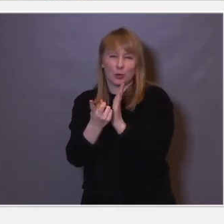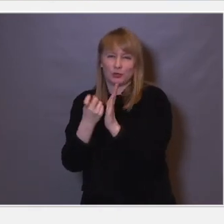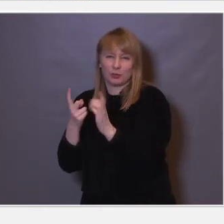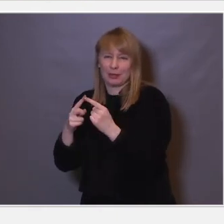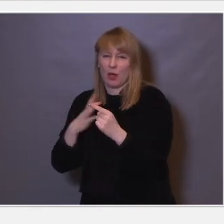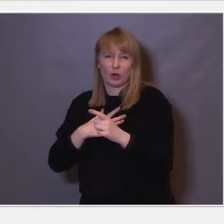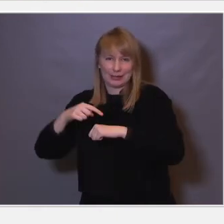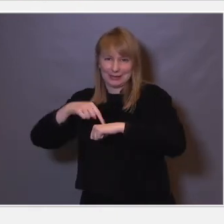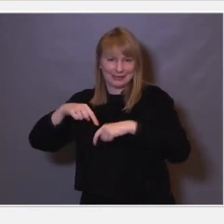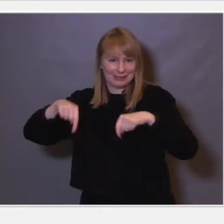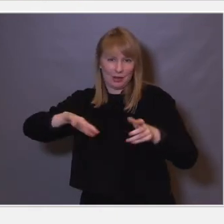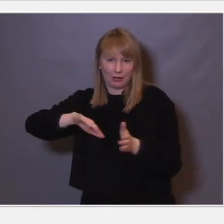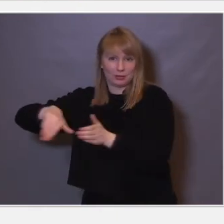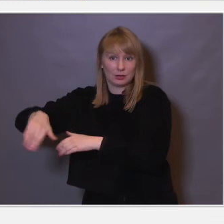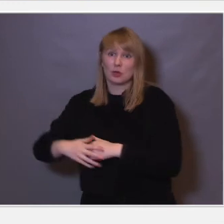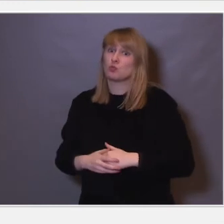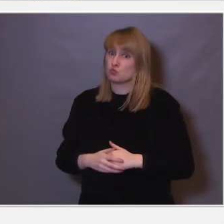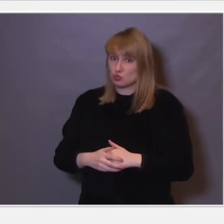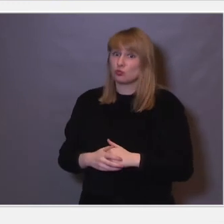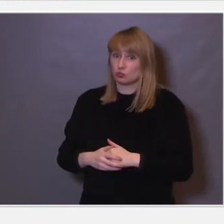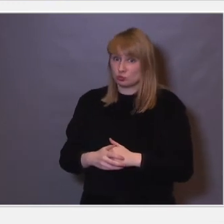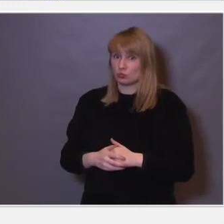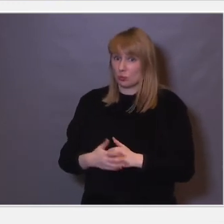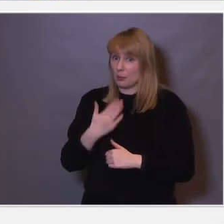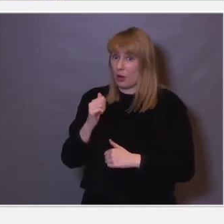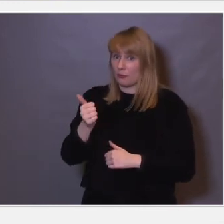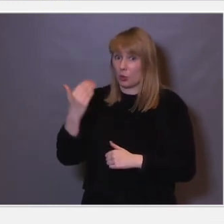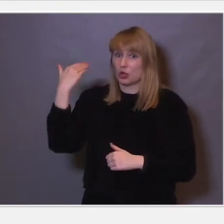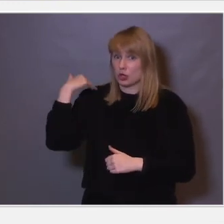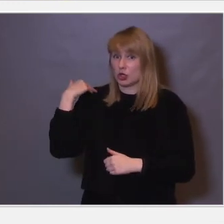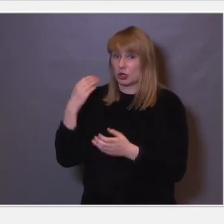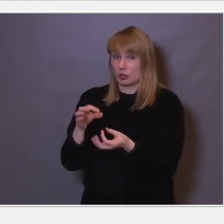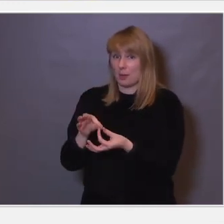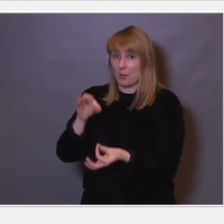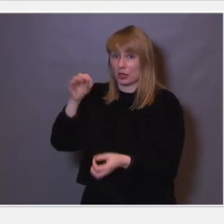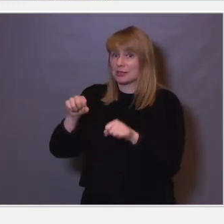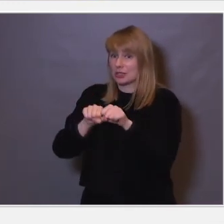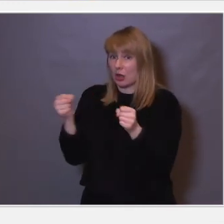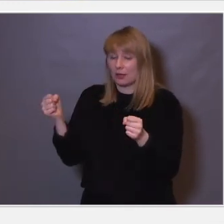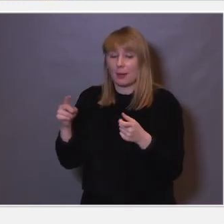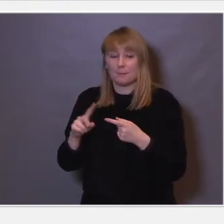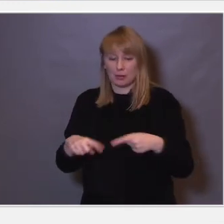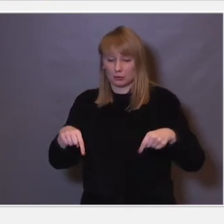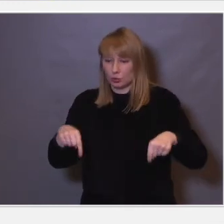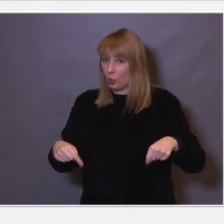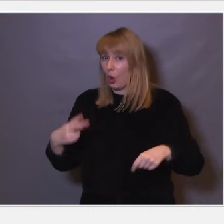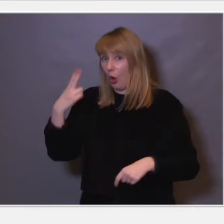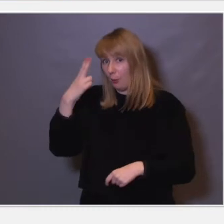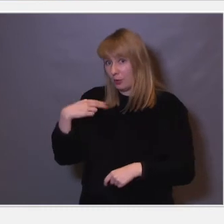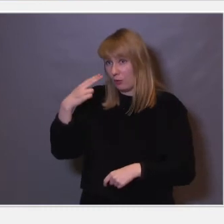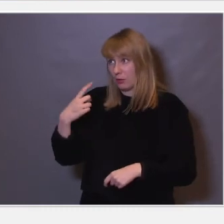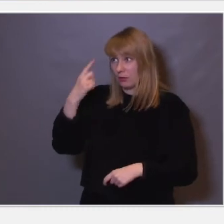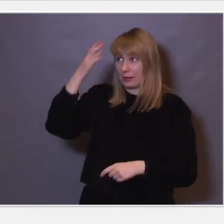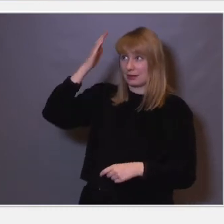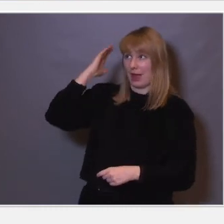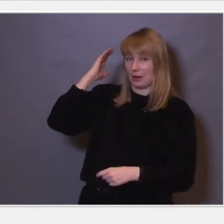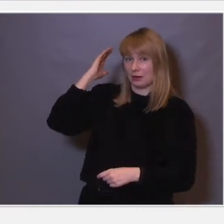er i noe grad lovende for ryggmarskade. Men det man prøver seg på i hjernen er